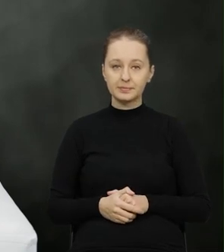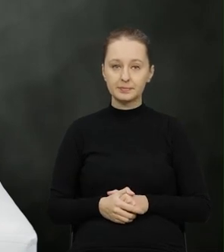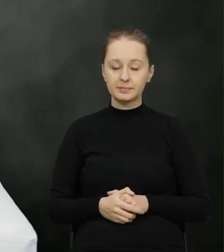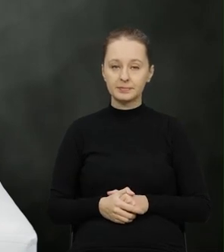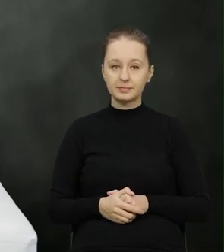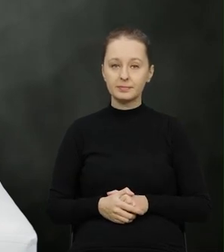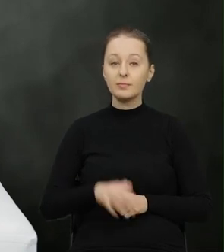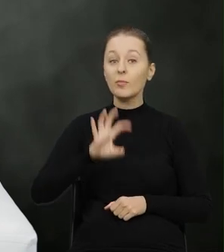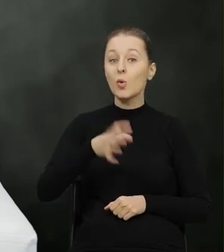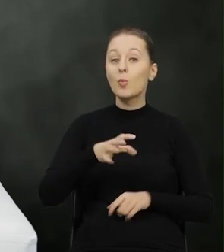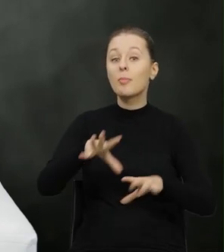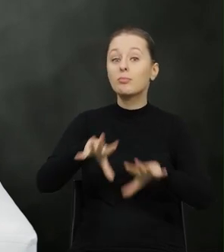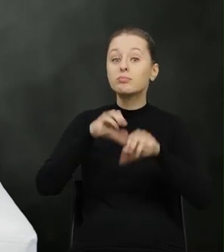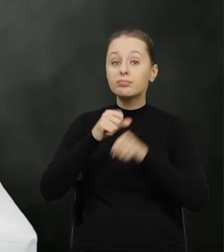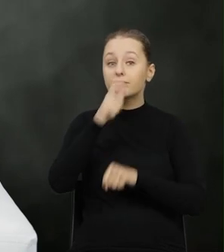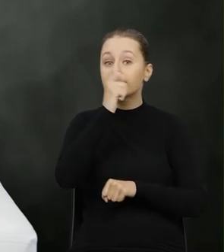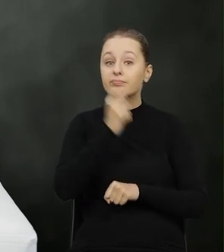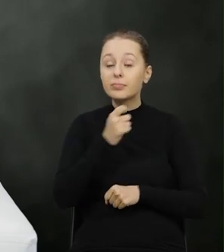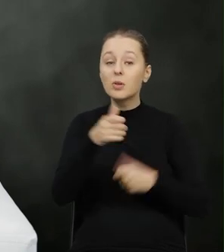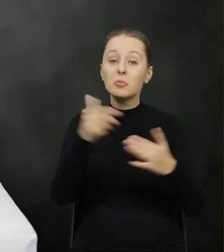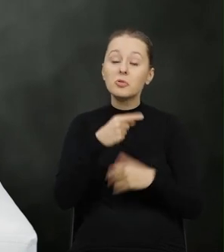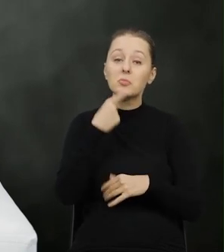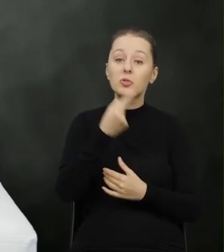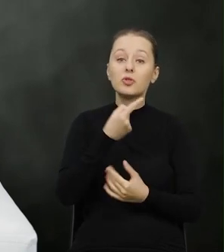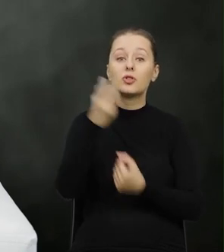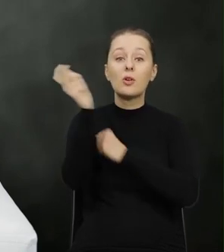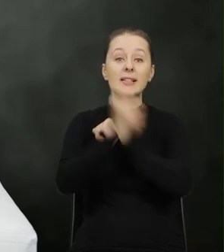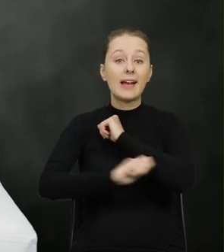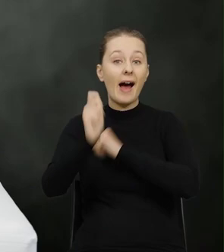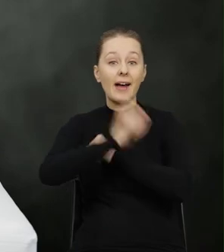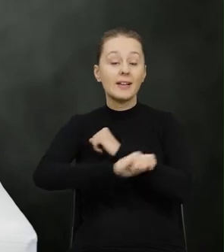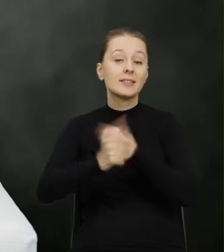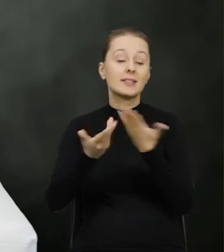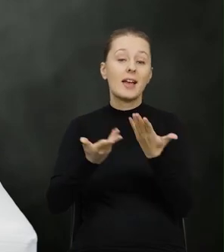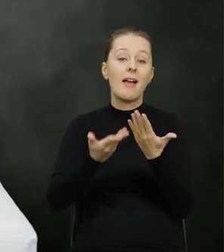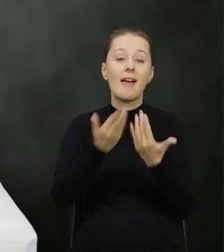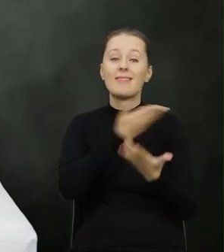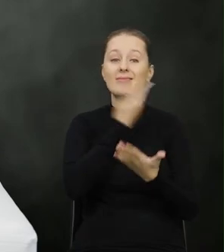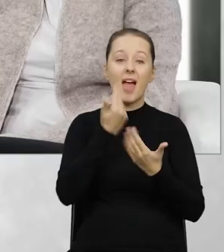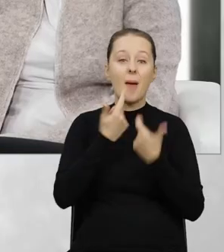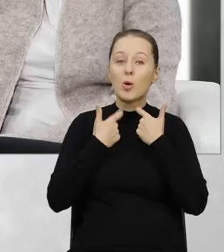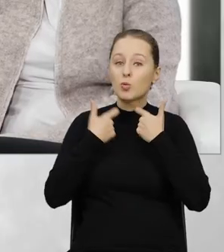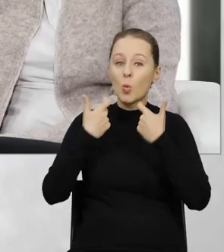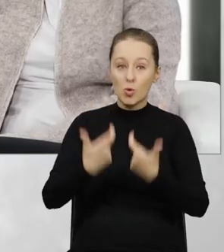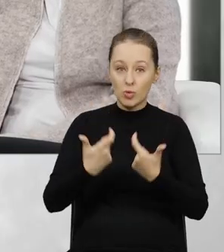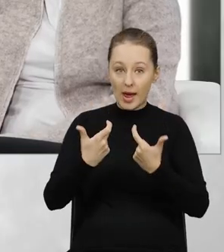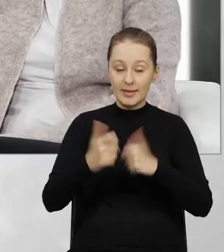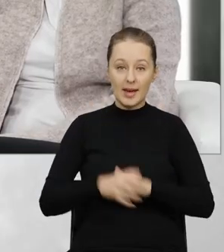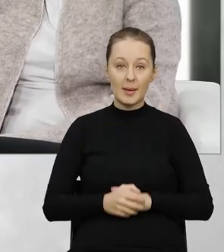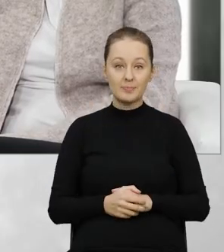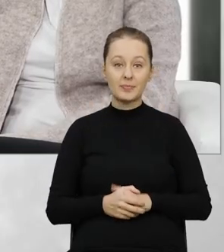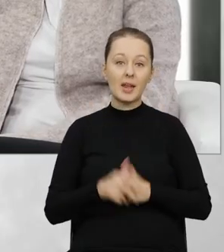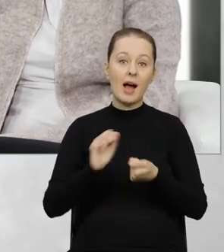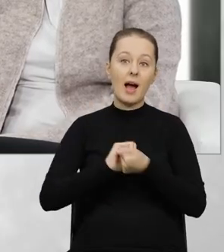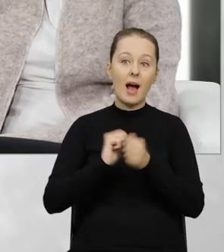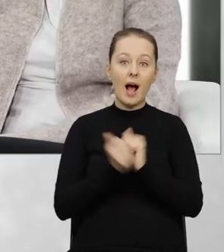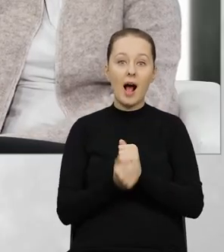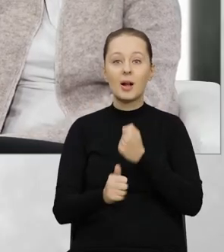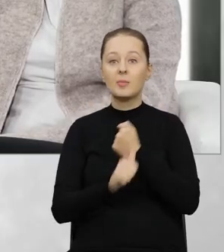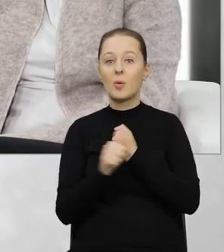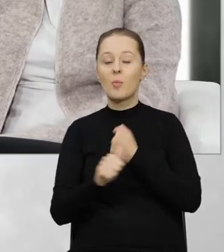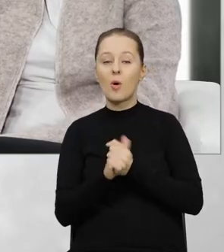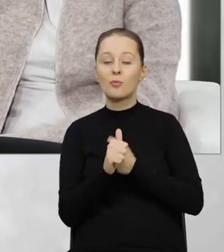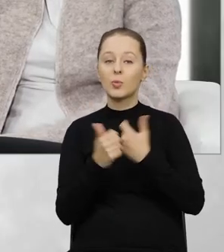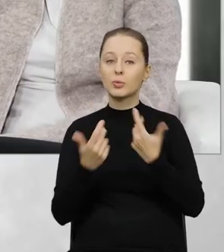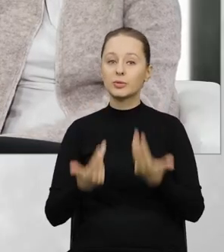podmiotu odbierającego możemy mówić o tym, o sankcjach z tytułu braku dokonania zgłoszenia albo z